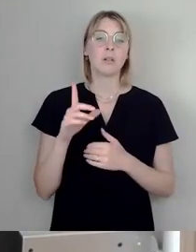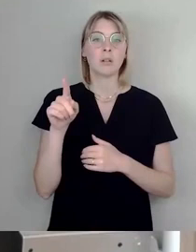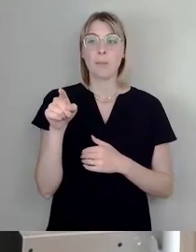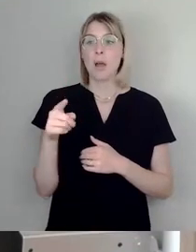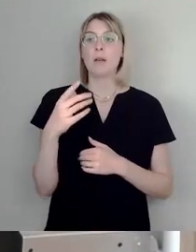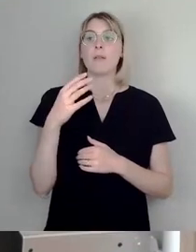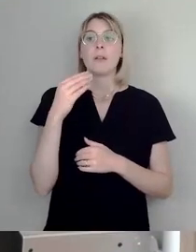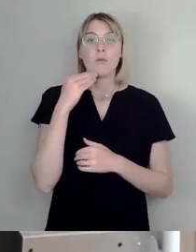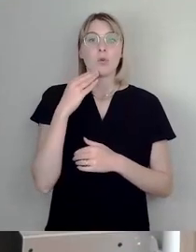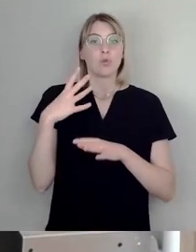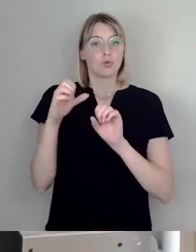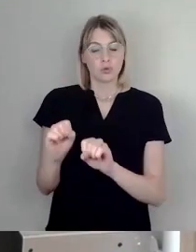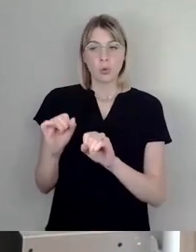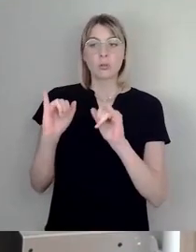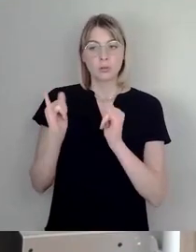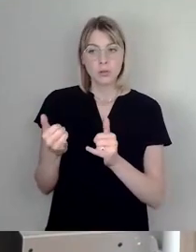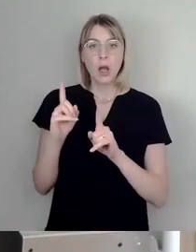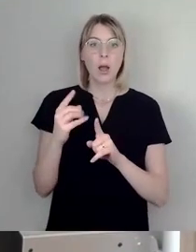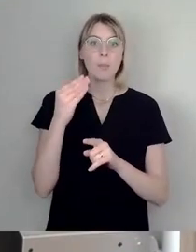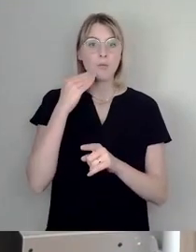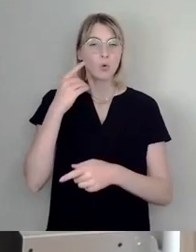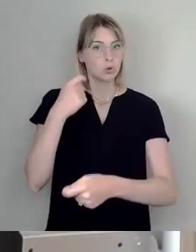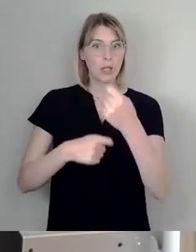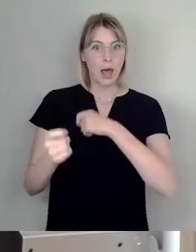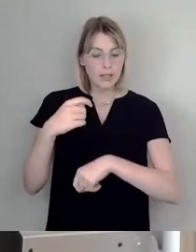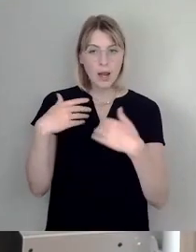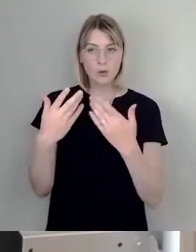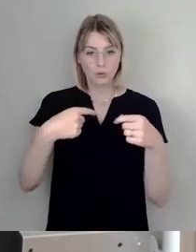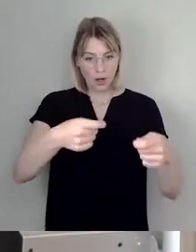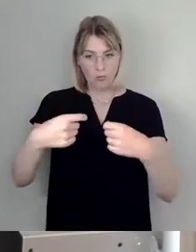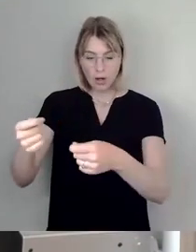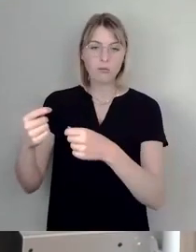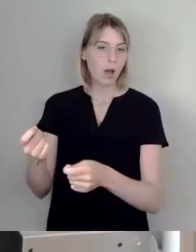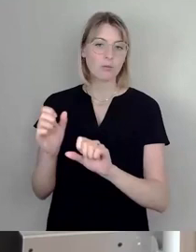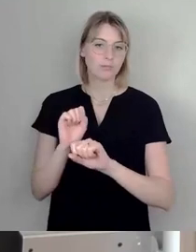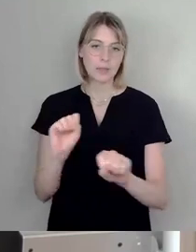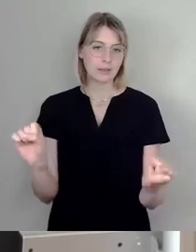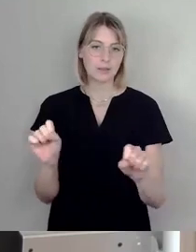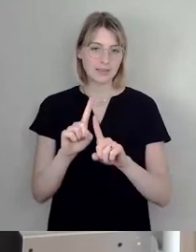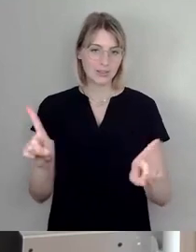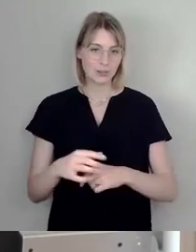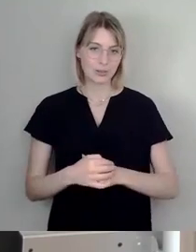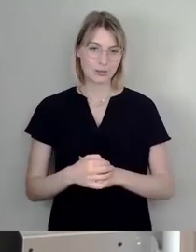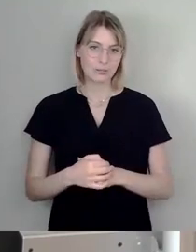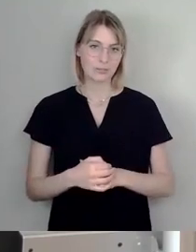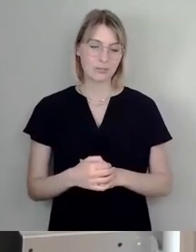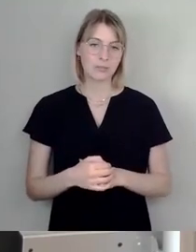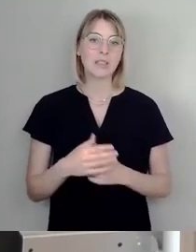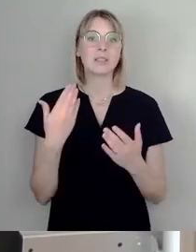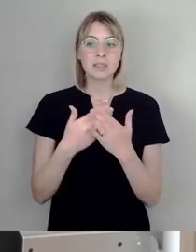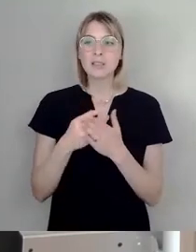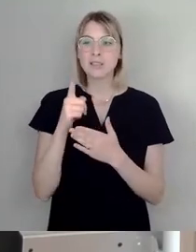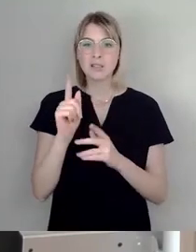Wohnungshandel aufzumachen oder mit Wohnung zu handeln, um ihn zu verkaufen. Insofern ist dieser Antrag von Anfang an ein Schaufensterantrag.